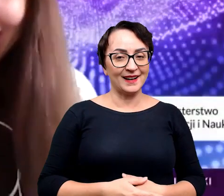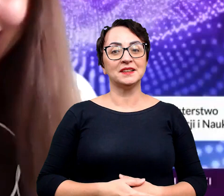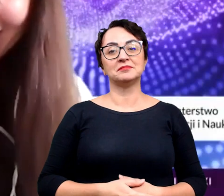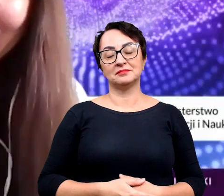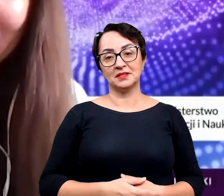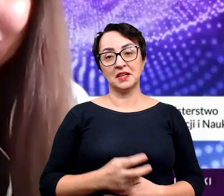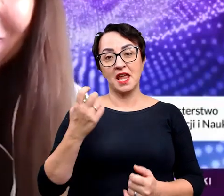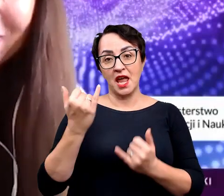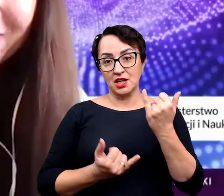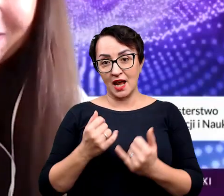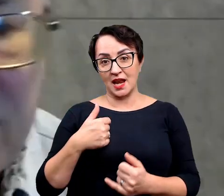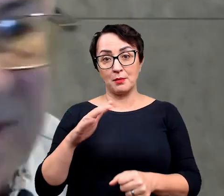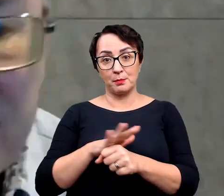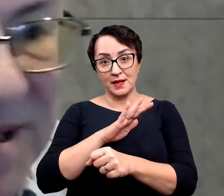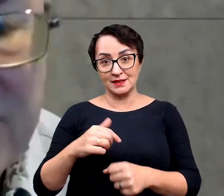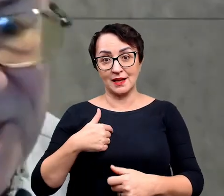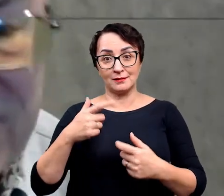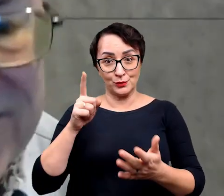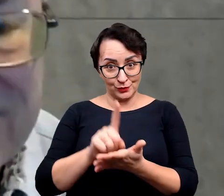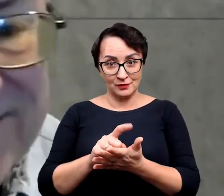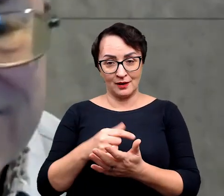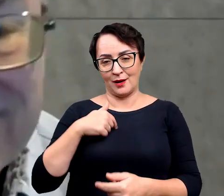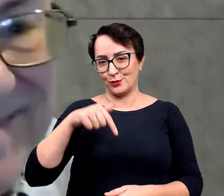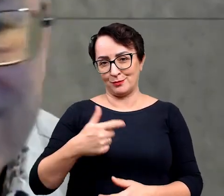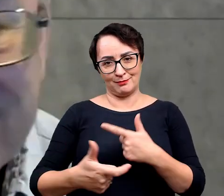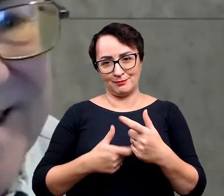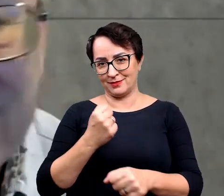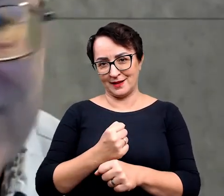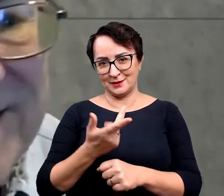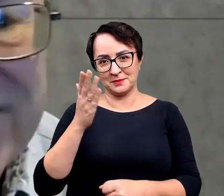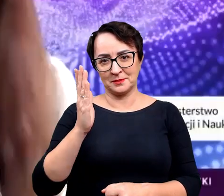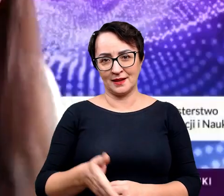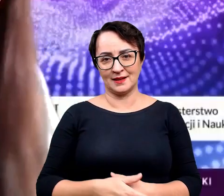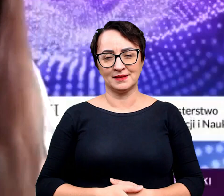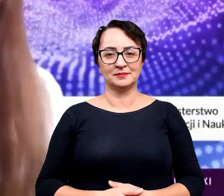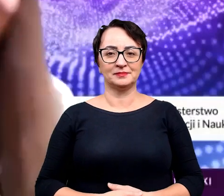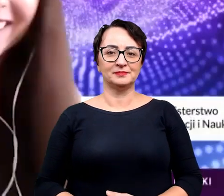Jakbym mógł zrobić na tym interes, to ja bym tutaj nie pracował. Jestem.